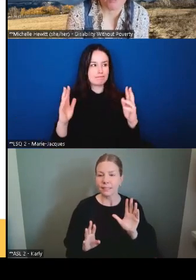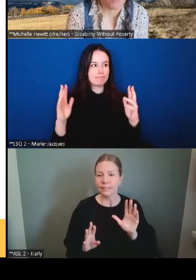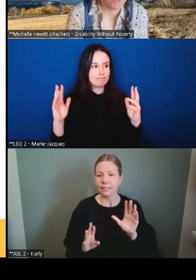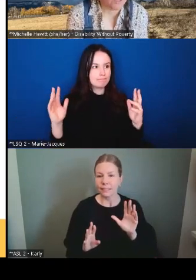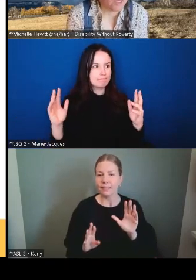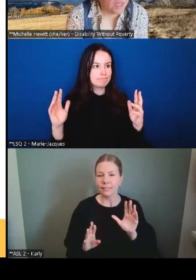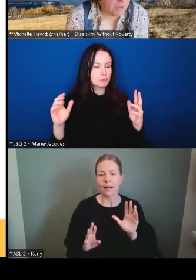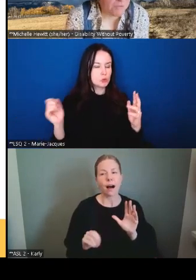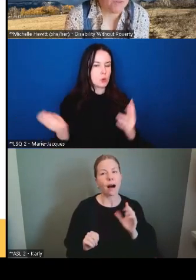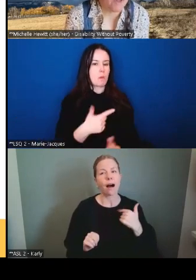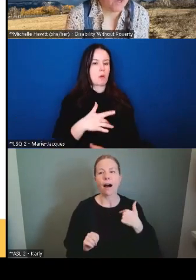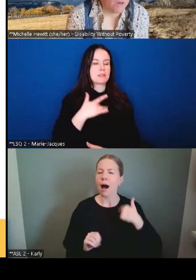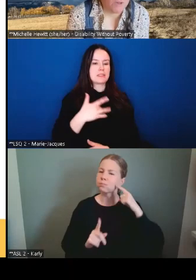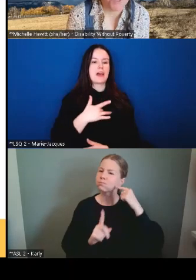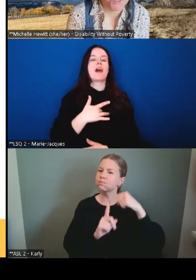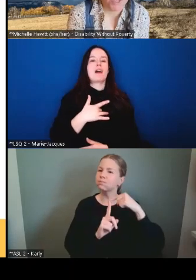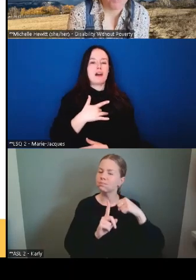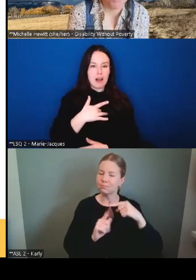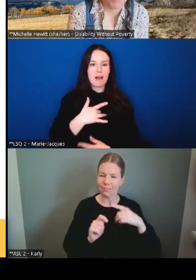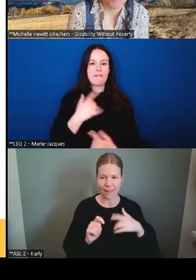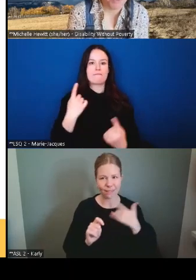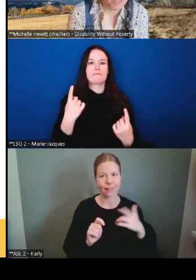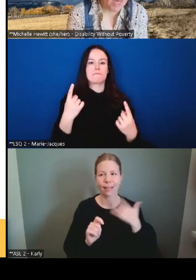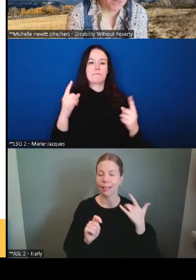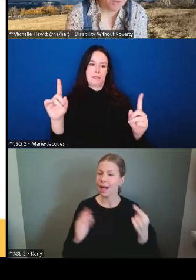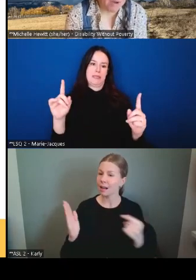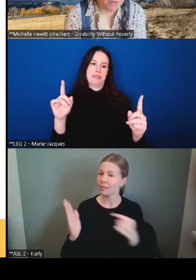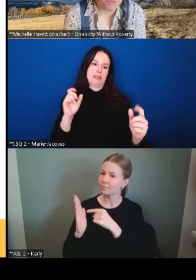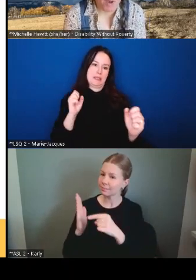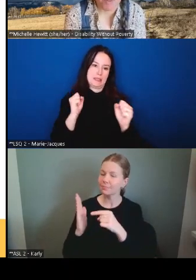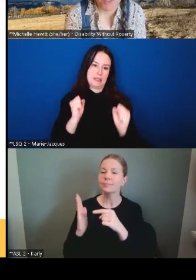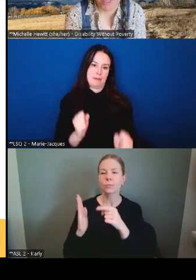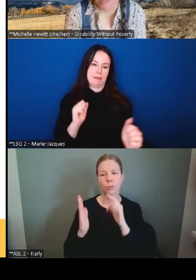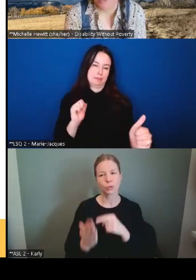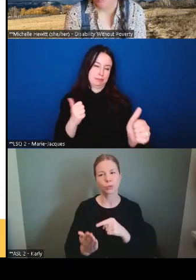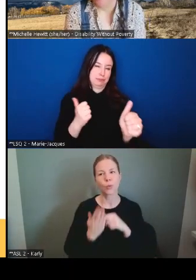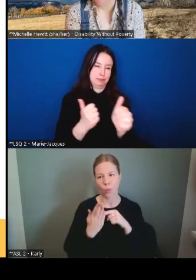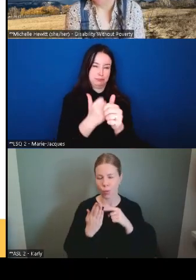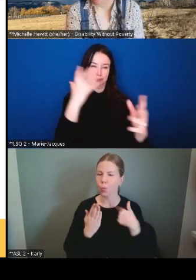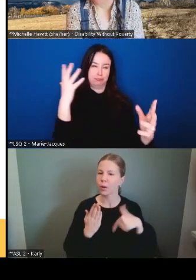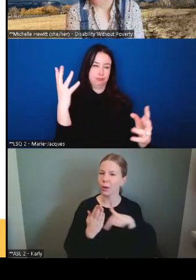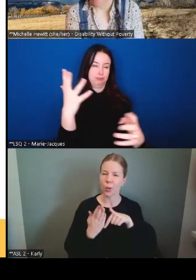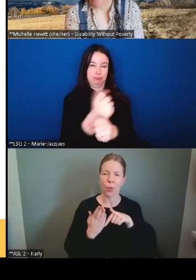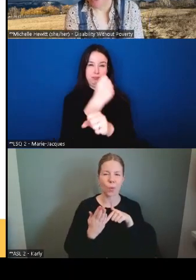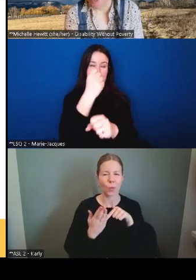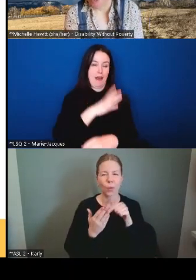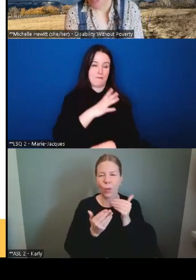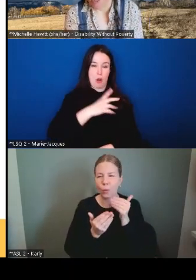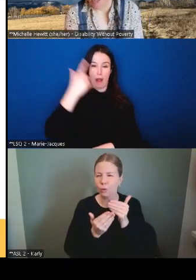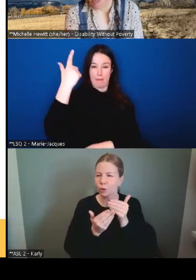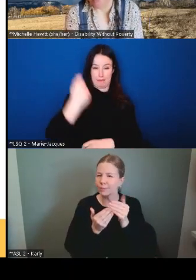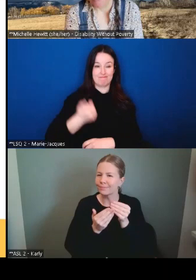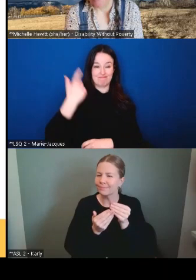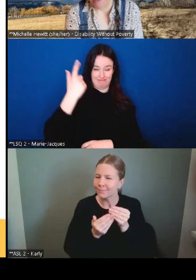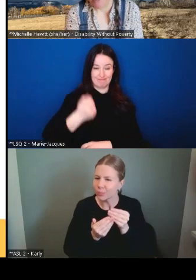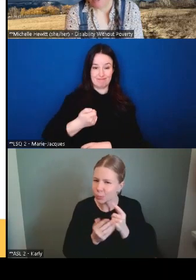avoir l'impression que nous nous rapprochons de plus en plus d'une prestation financée qui va